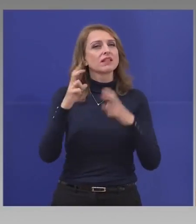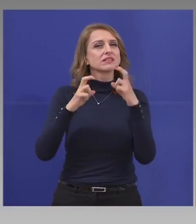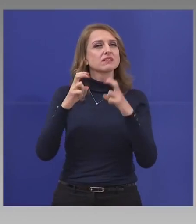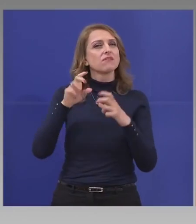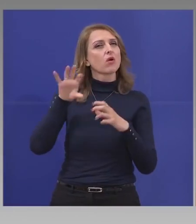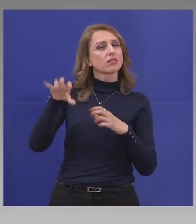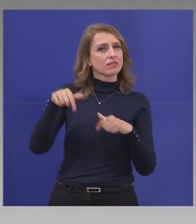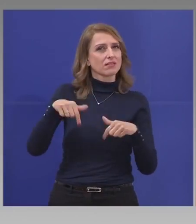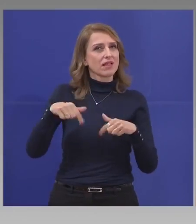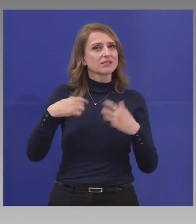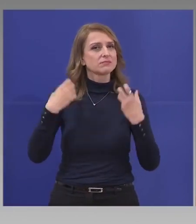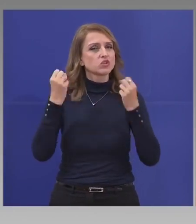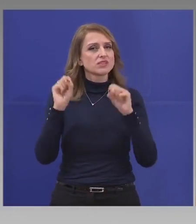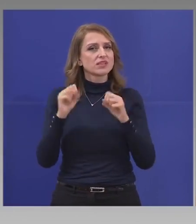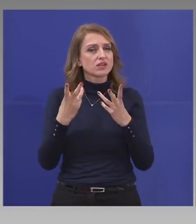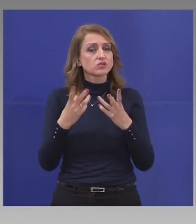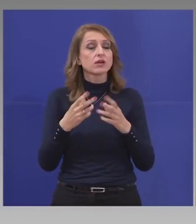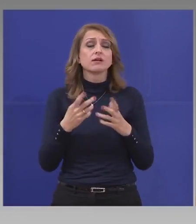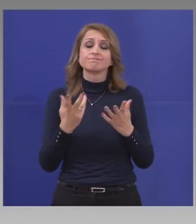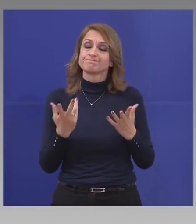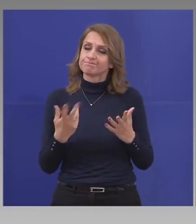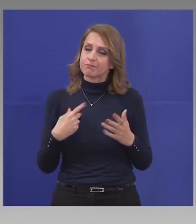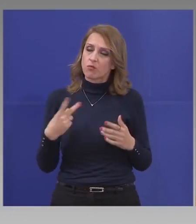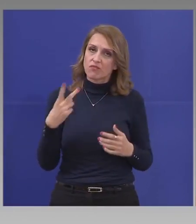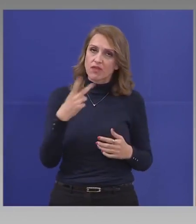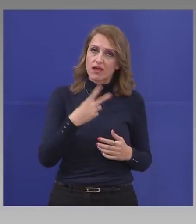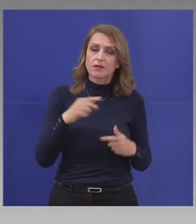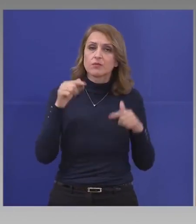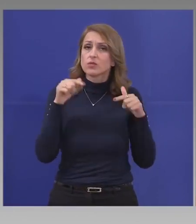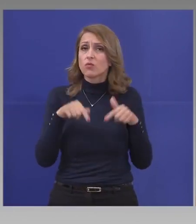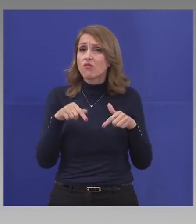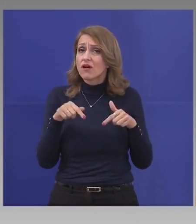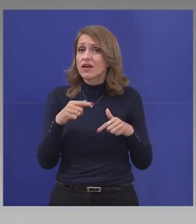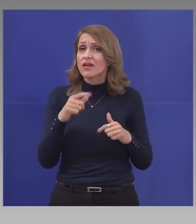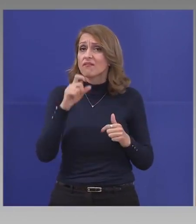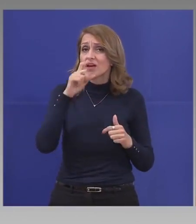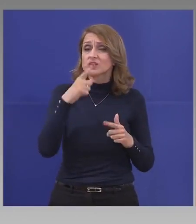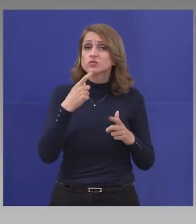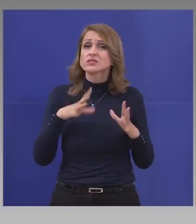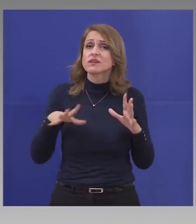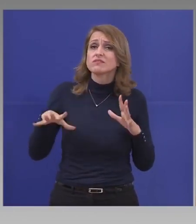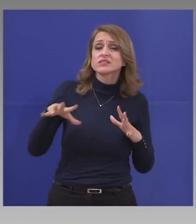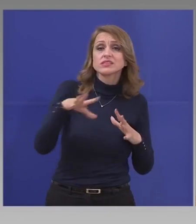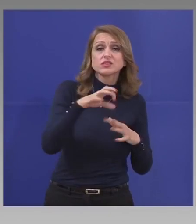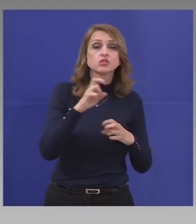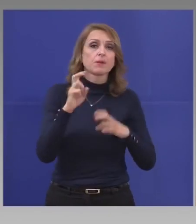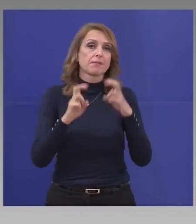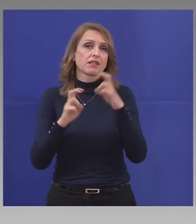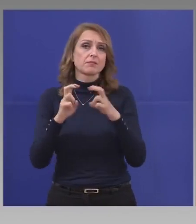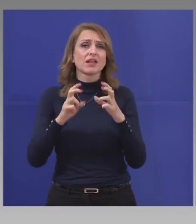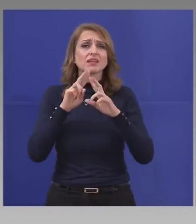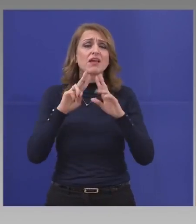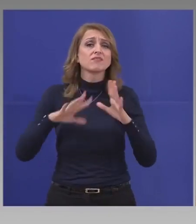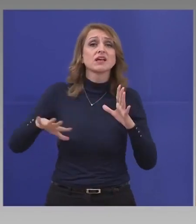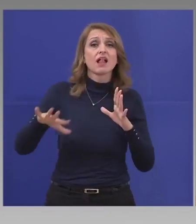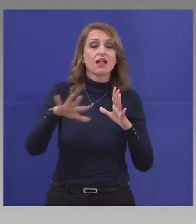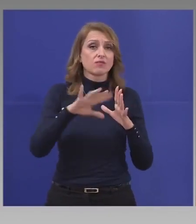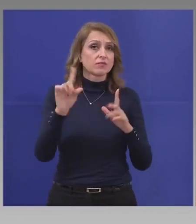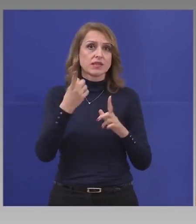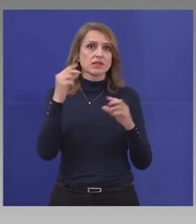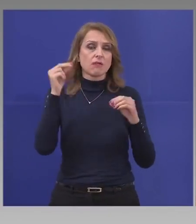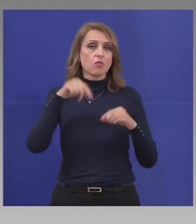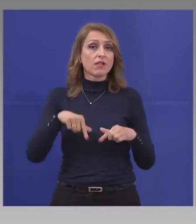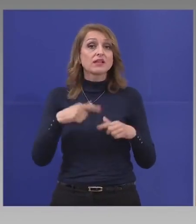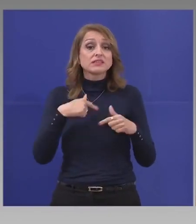Повтарям. Това важи за всички предприятия в Европа и в света. За това техните собственици, ние самите. За това говорих за